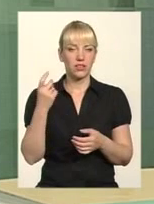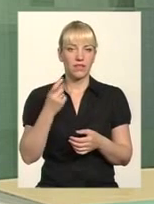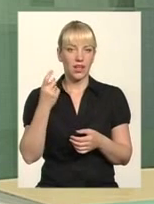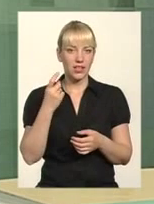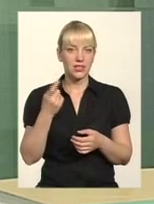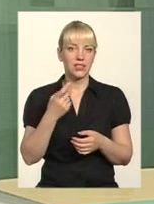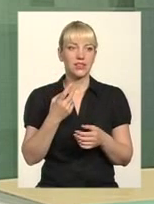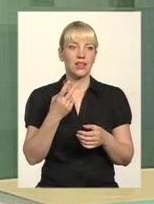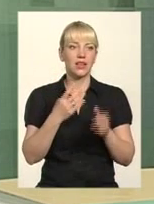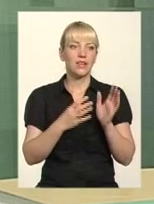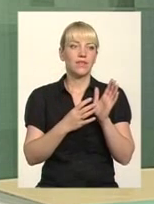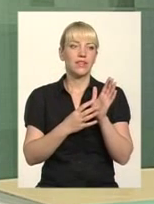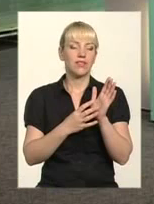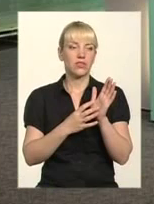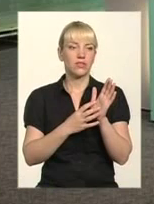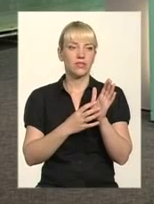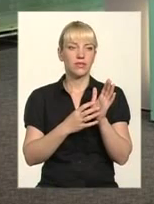980 будинків.